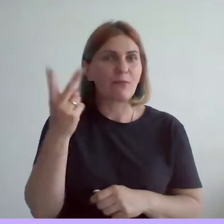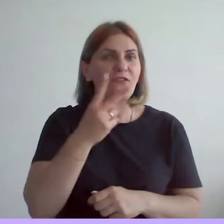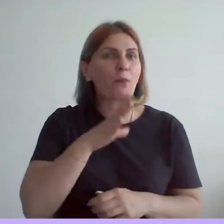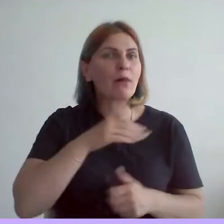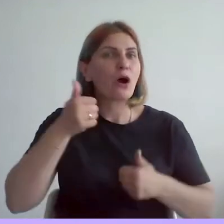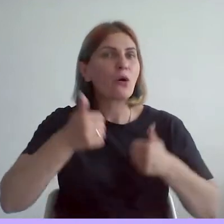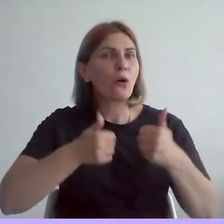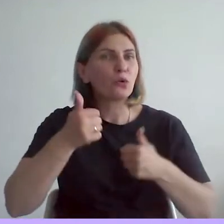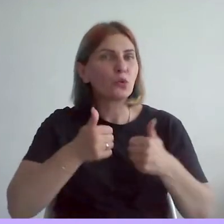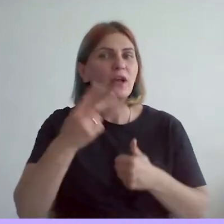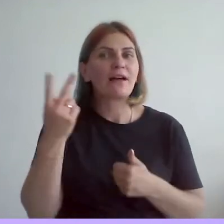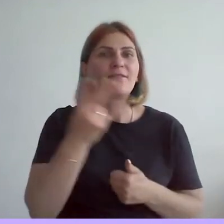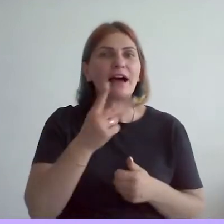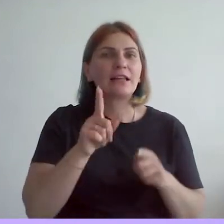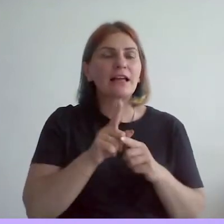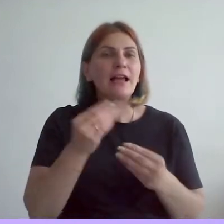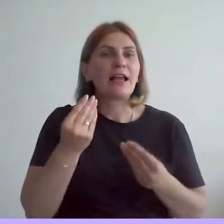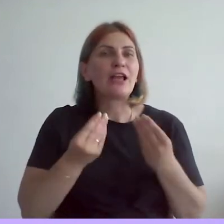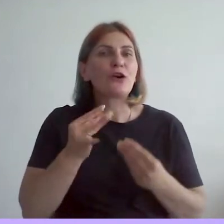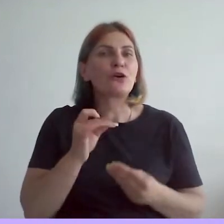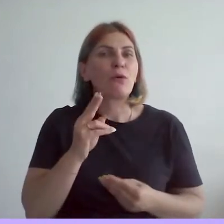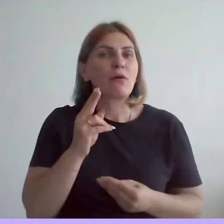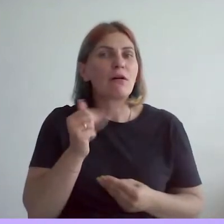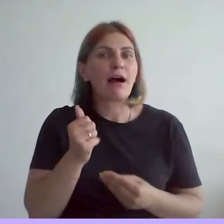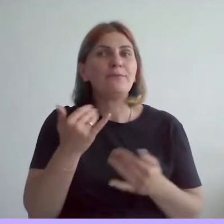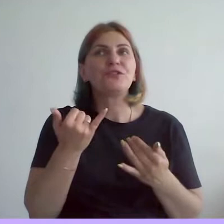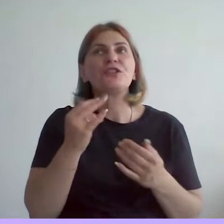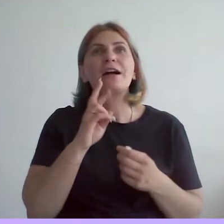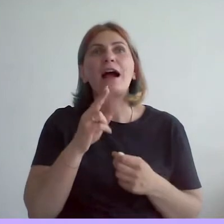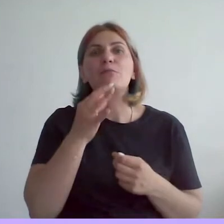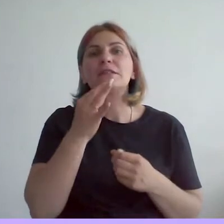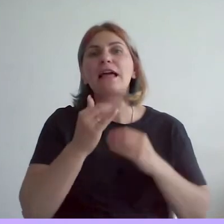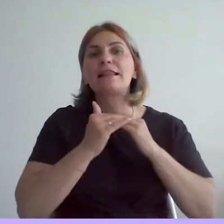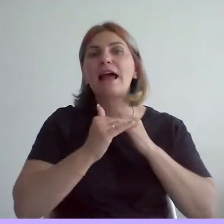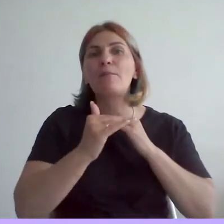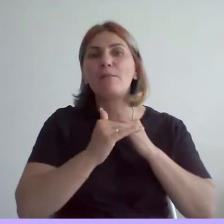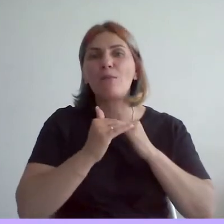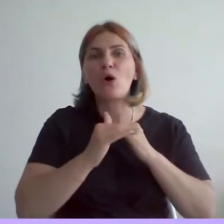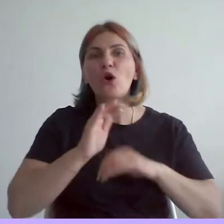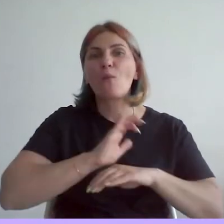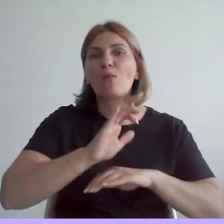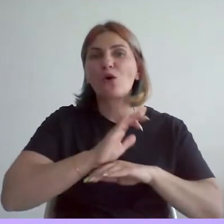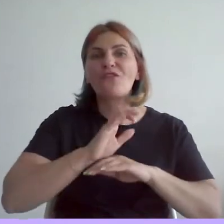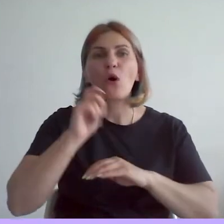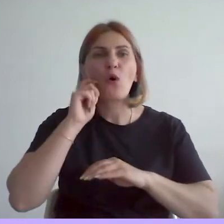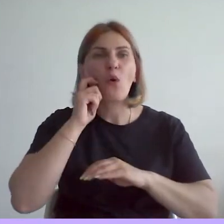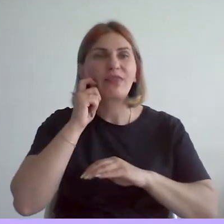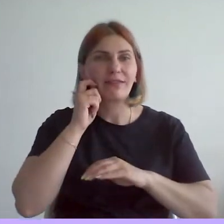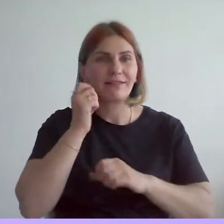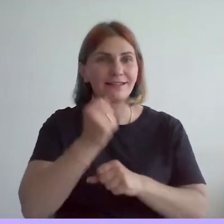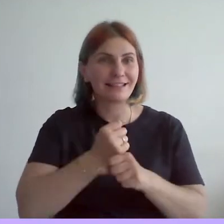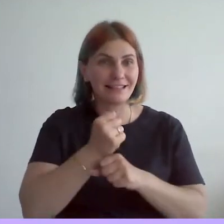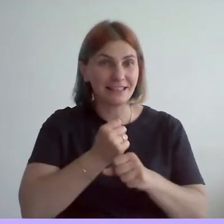игрока, как бы мы сейчас с вами сказали, на поле производства кондитерских изделий. Но